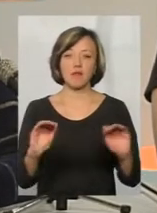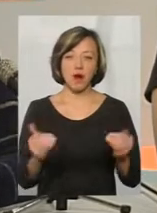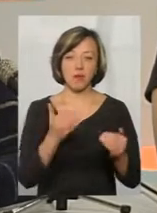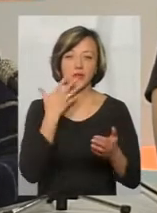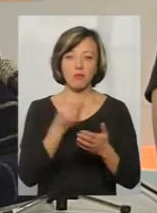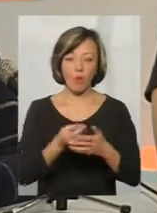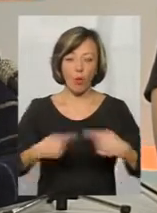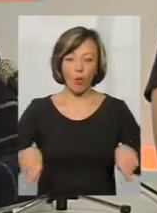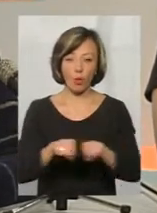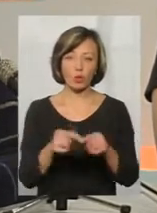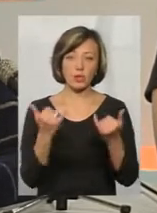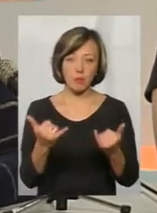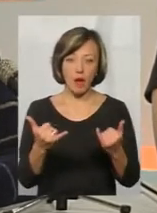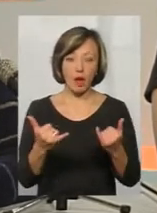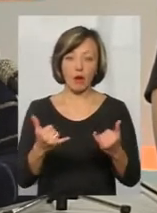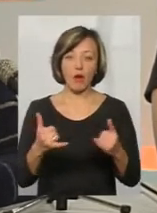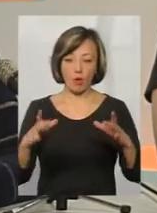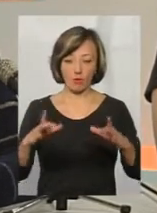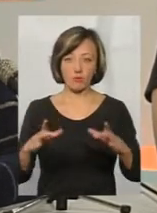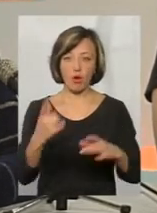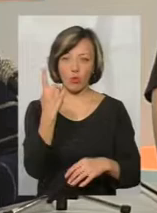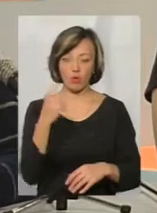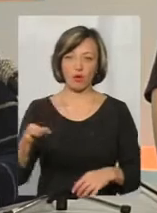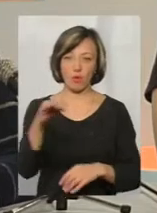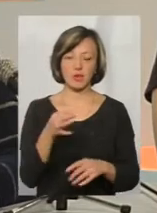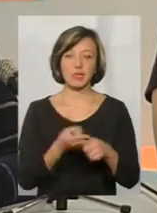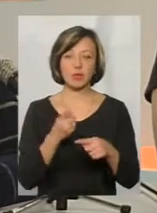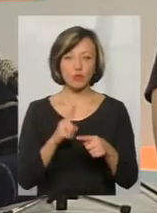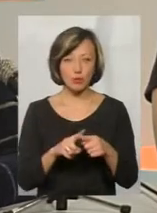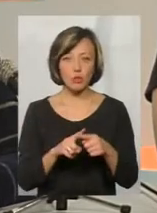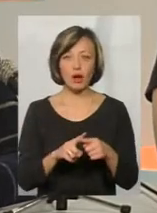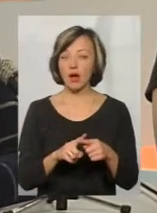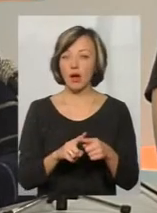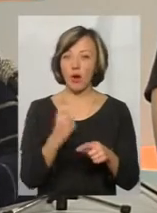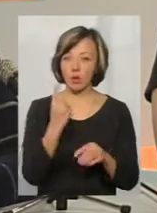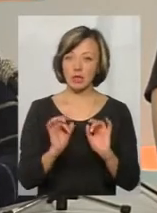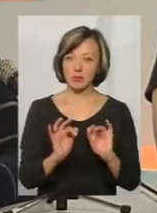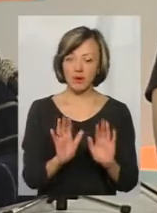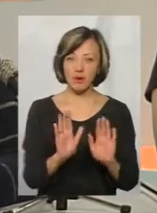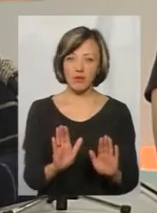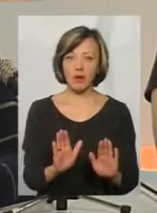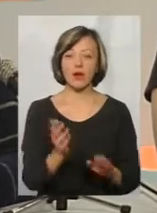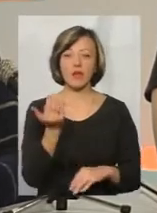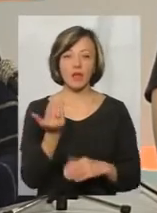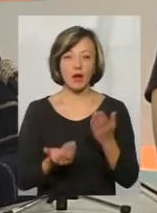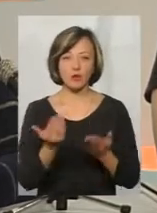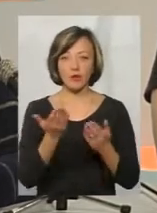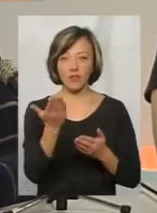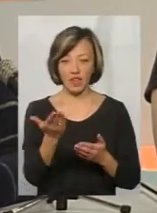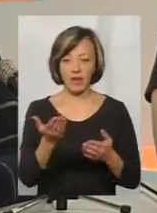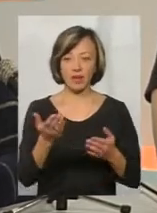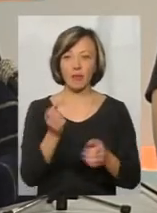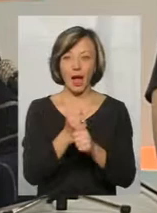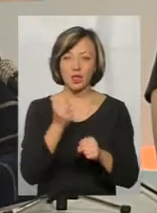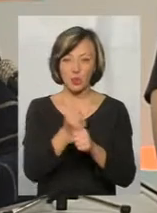свого округу, то тепер округ у вас вся область. Але це одна справа. В принципі, якщо ви мажоритарник,